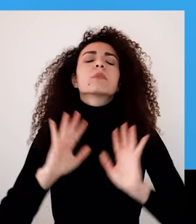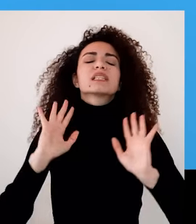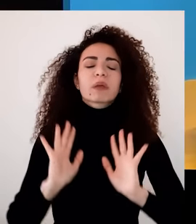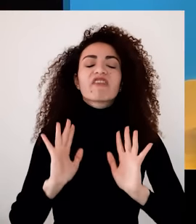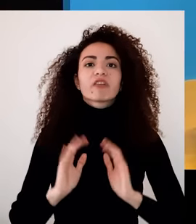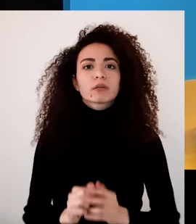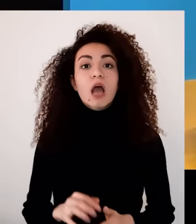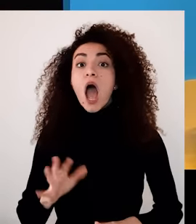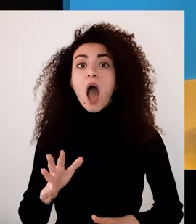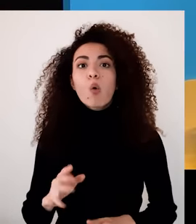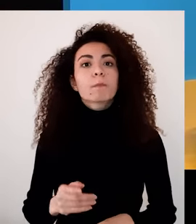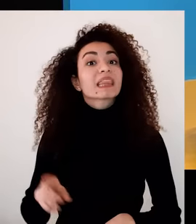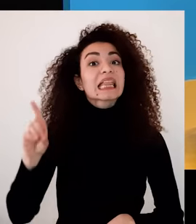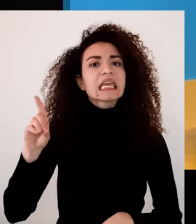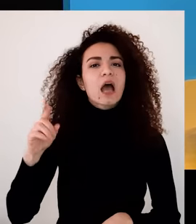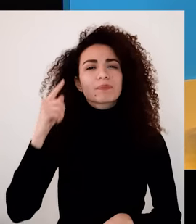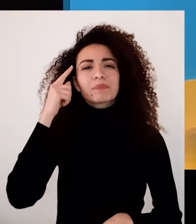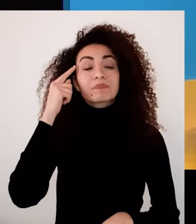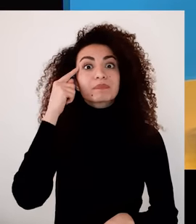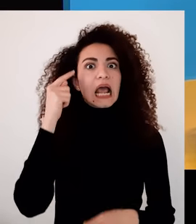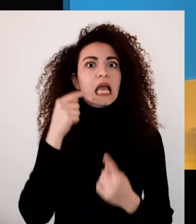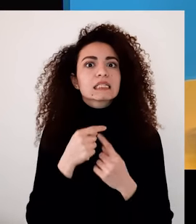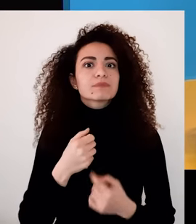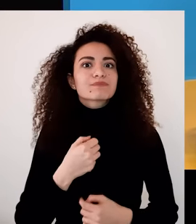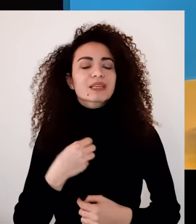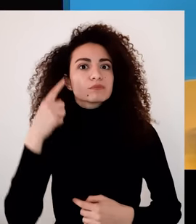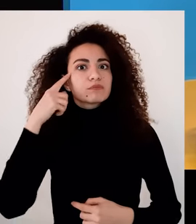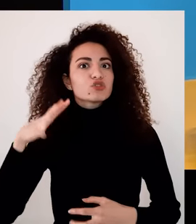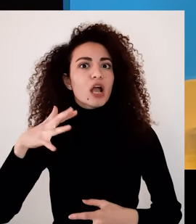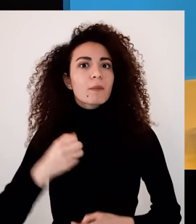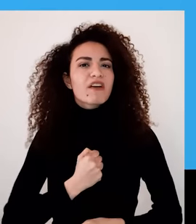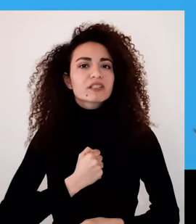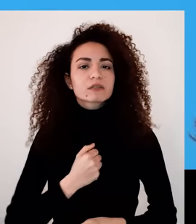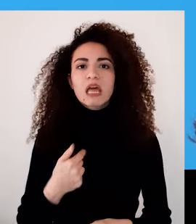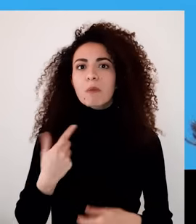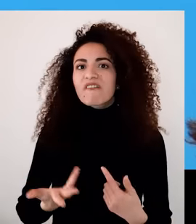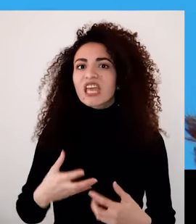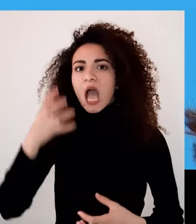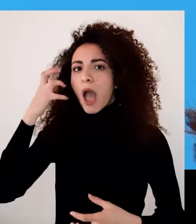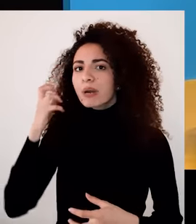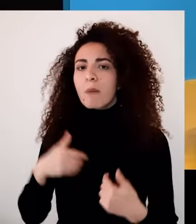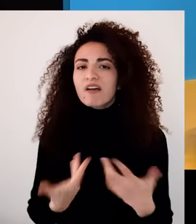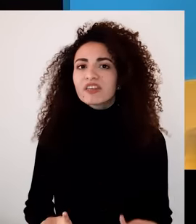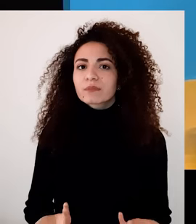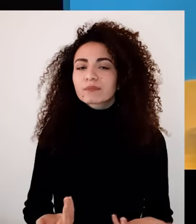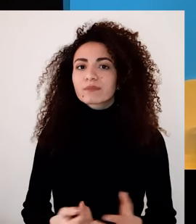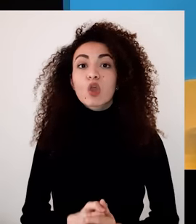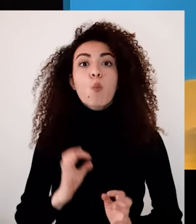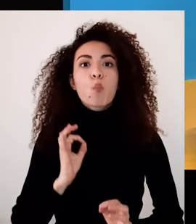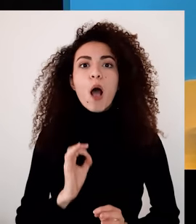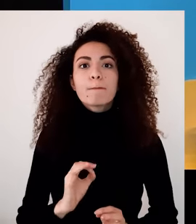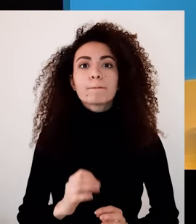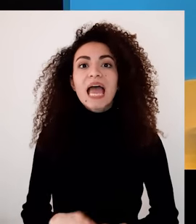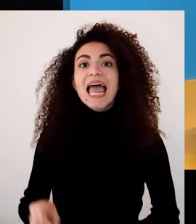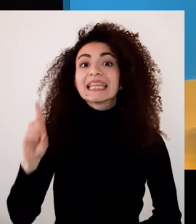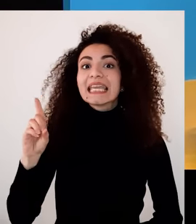حياتك؟ أو حتى شك دينا بنفسها أنا ما عندي خبرة بتنظيم السفرات أو بإدارة الشركات من المهم أن